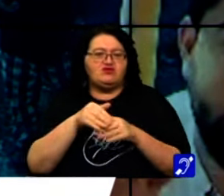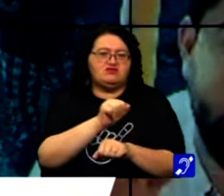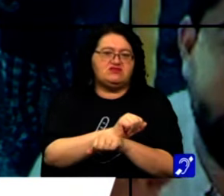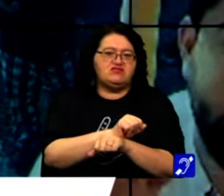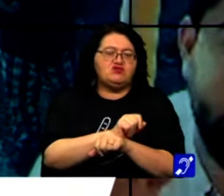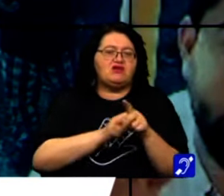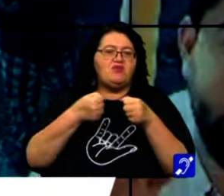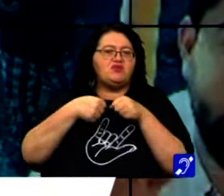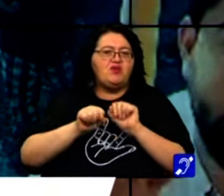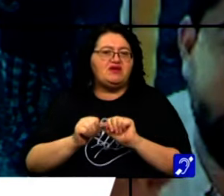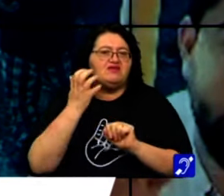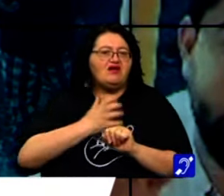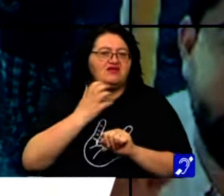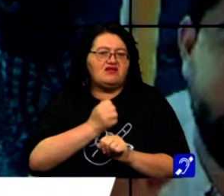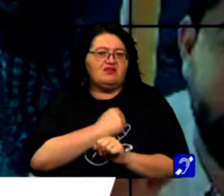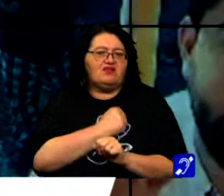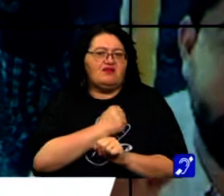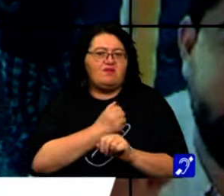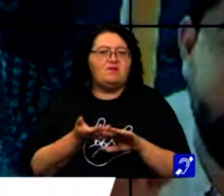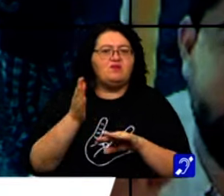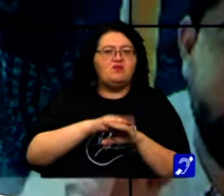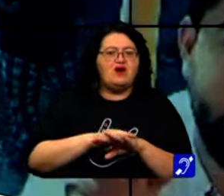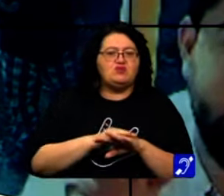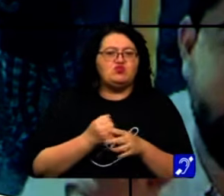grație, însă proprietară agresată se teme acum și mai mult.